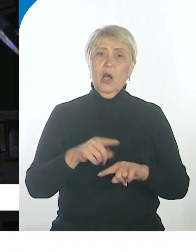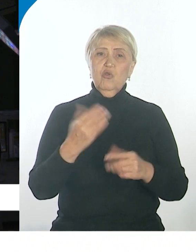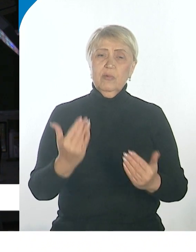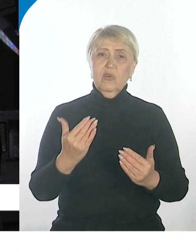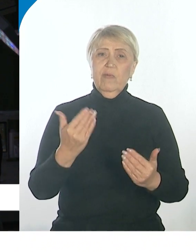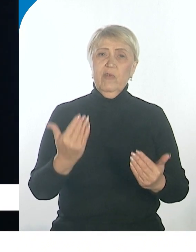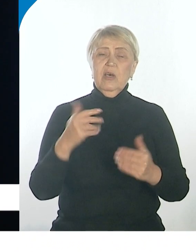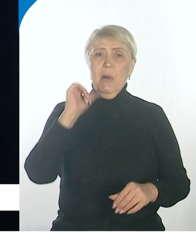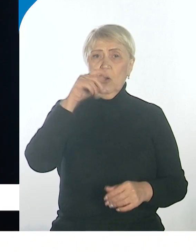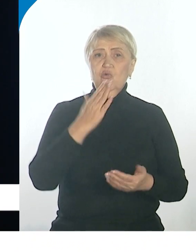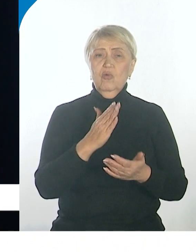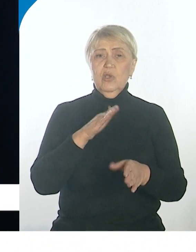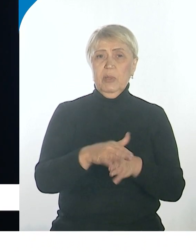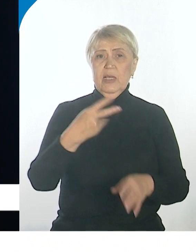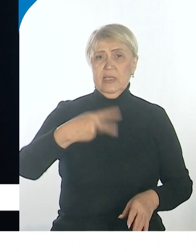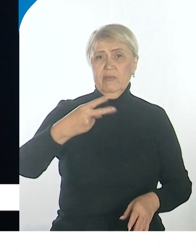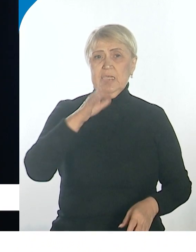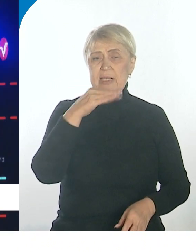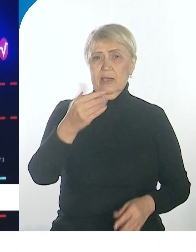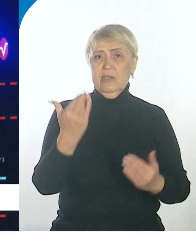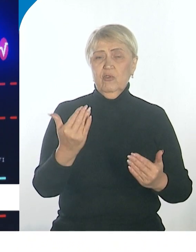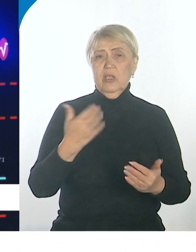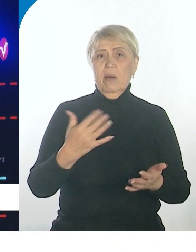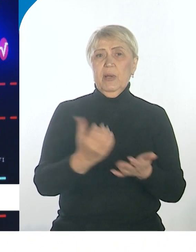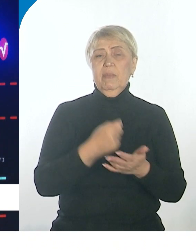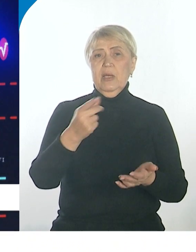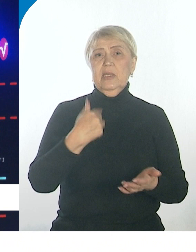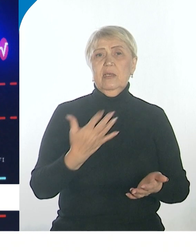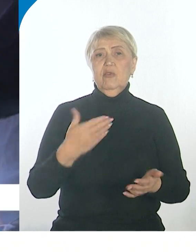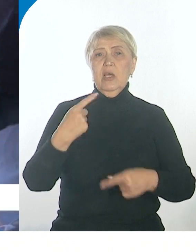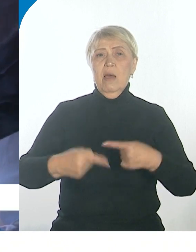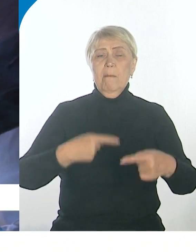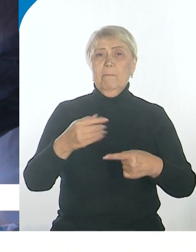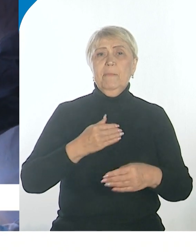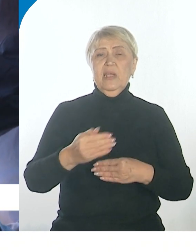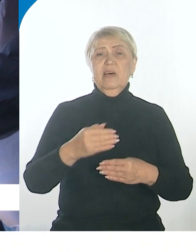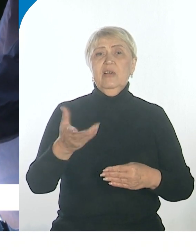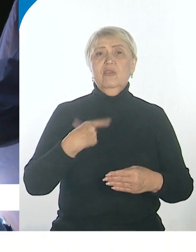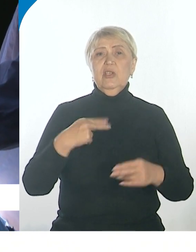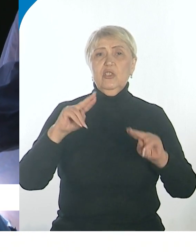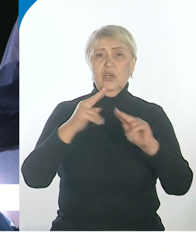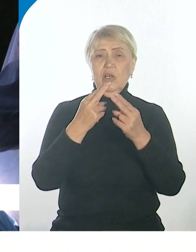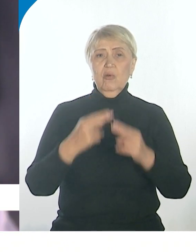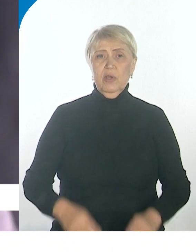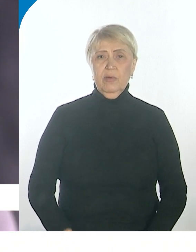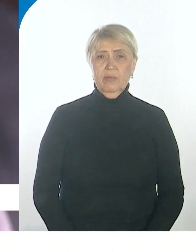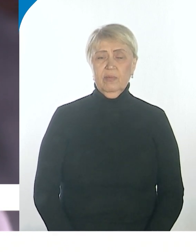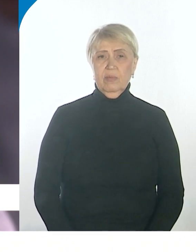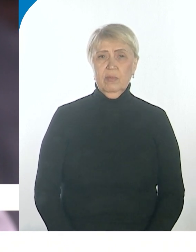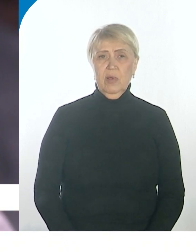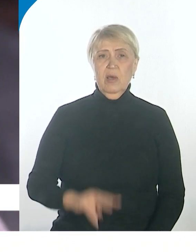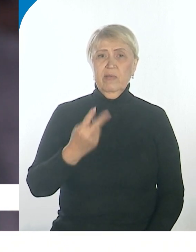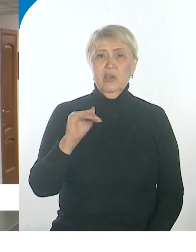году исполняется 20 лет. Сегодня здесь применяются передовые технологии лечения пациентов со злокачественными новообразованиями. В